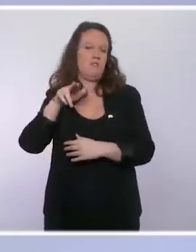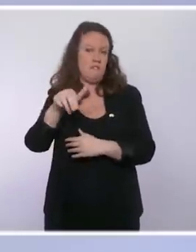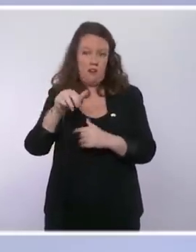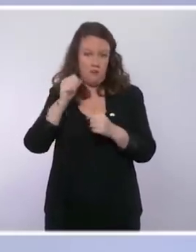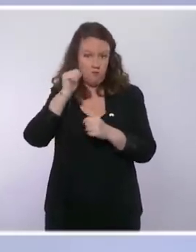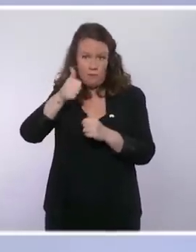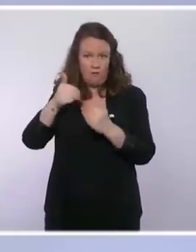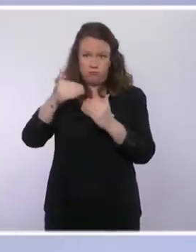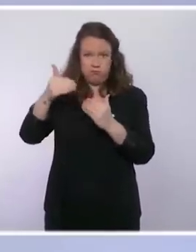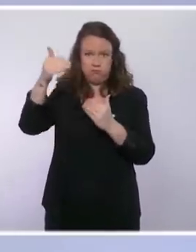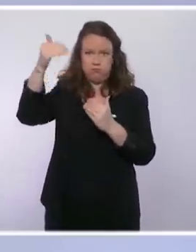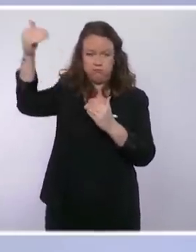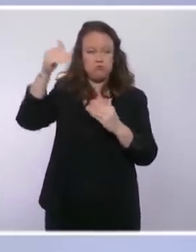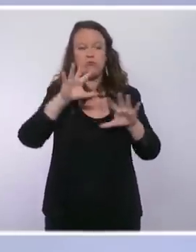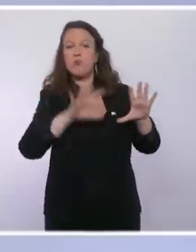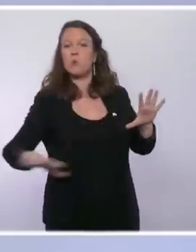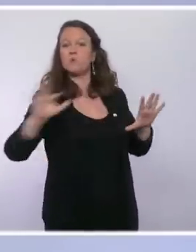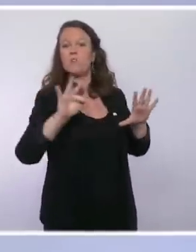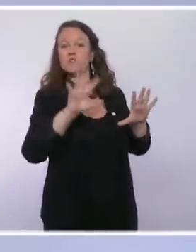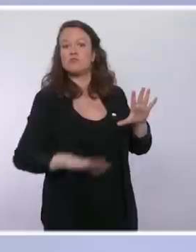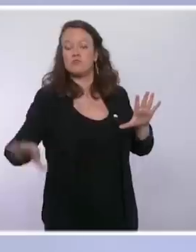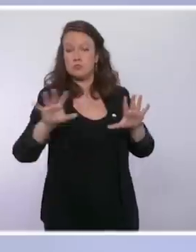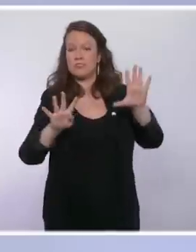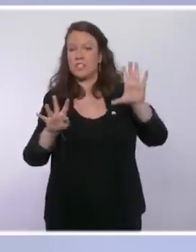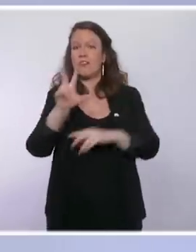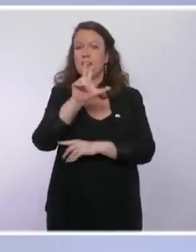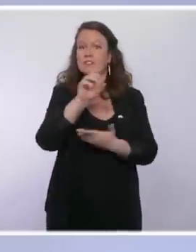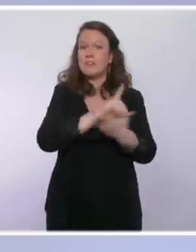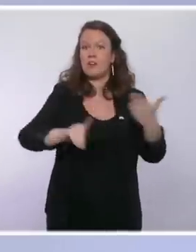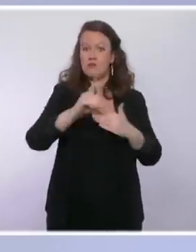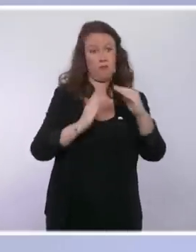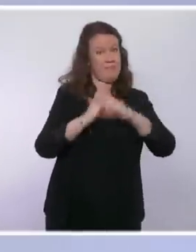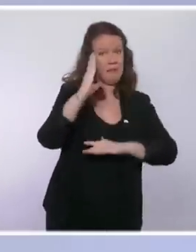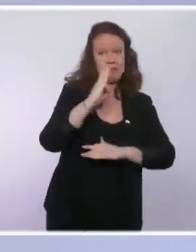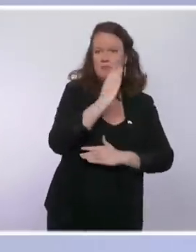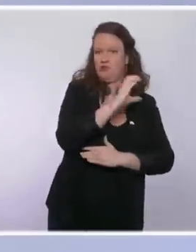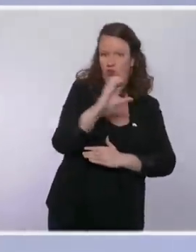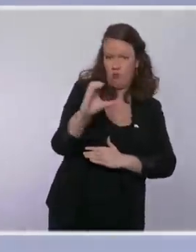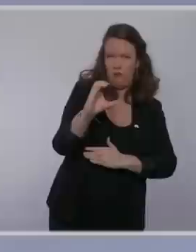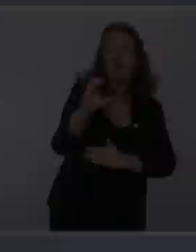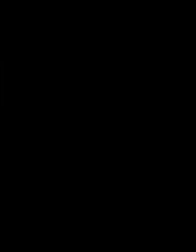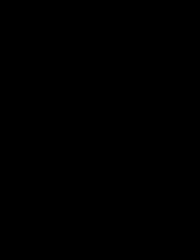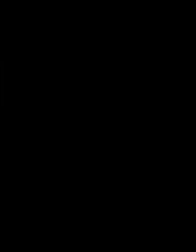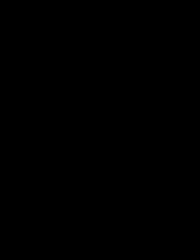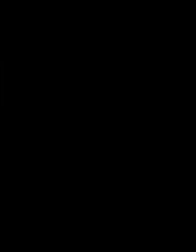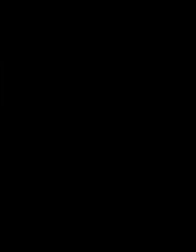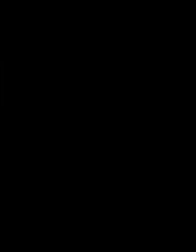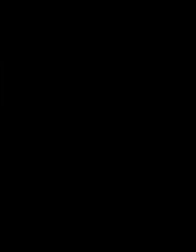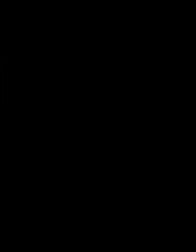supérieur à 100 dans 93 départements et déjà supérieur à 200 dans 34 départements.